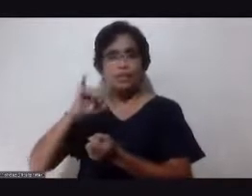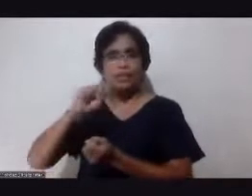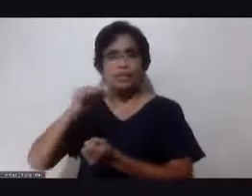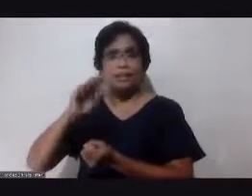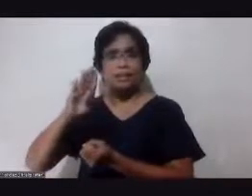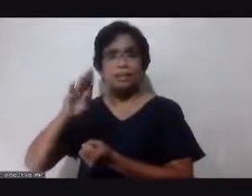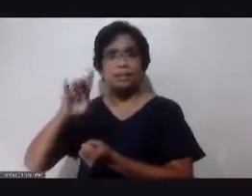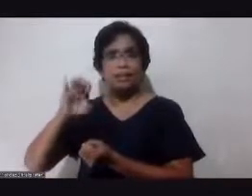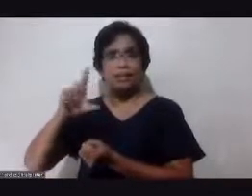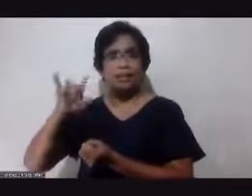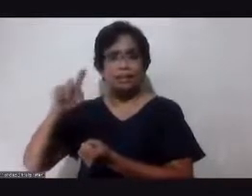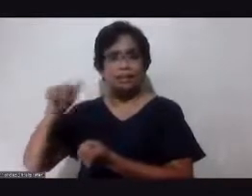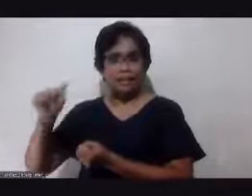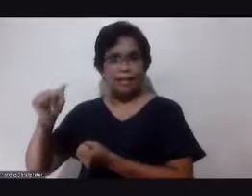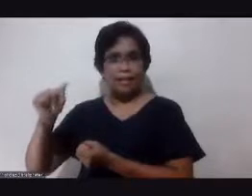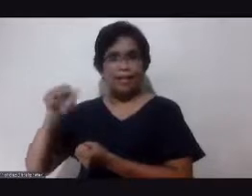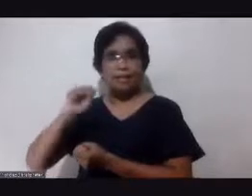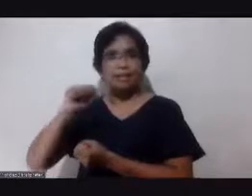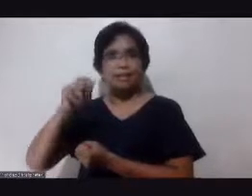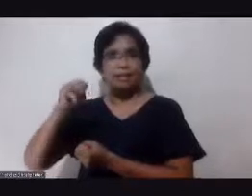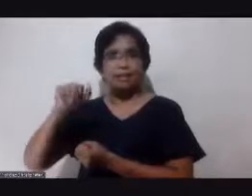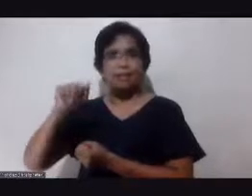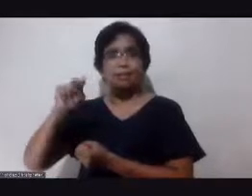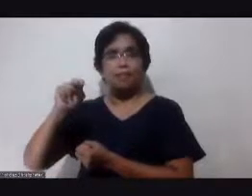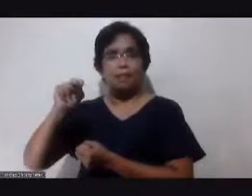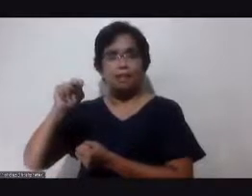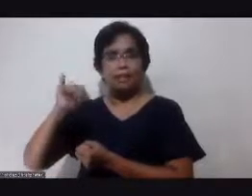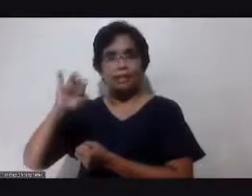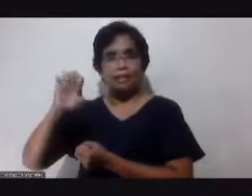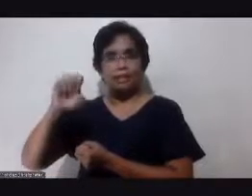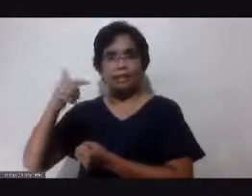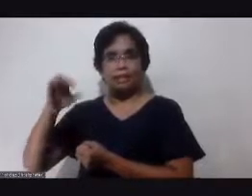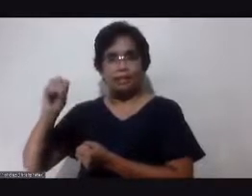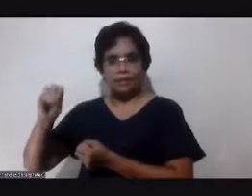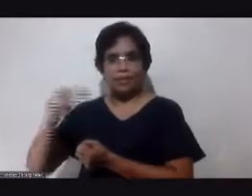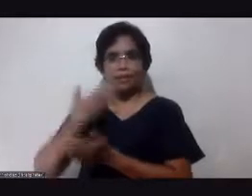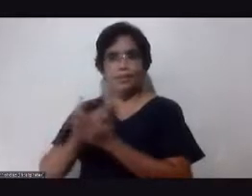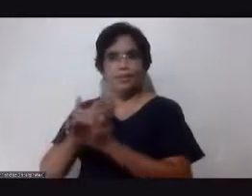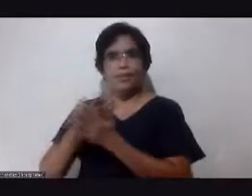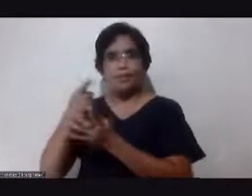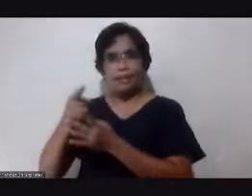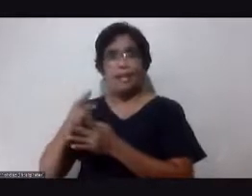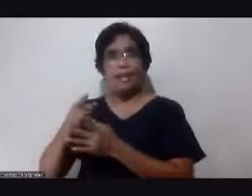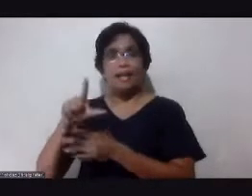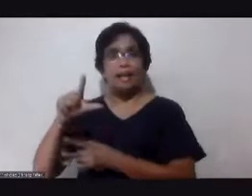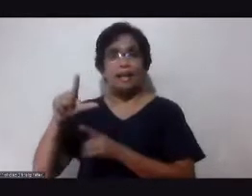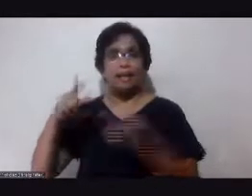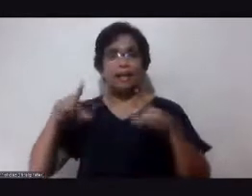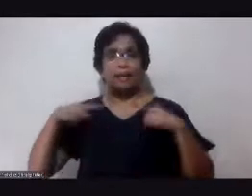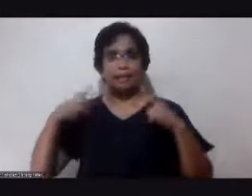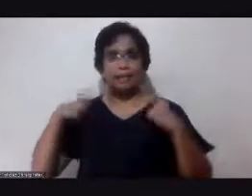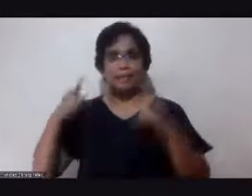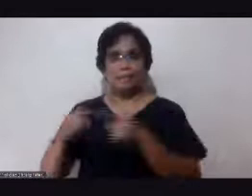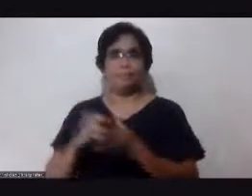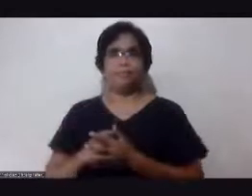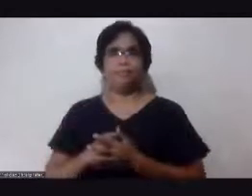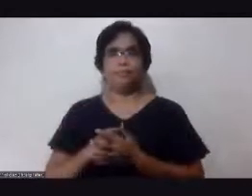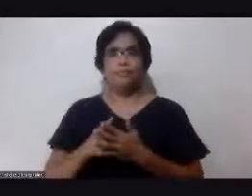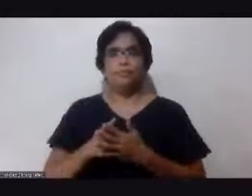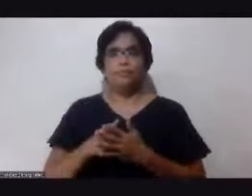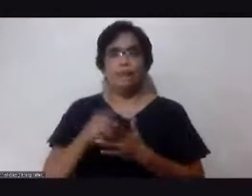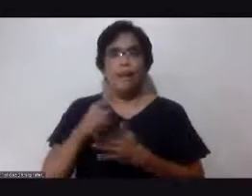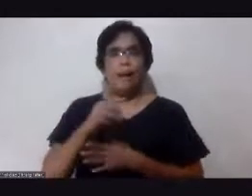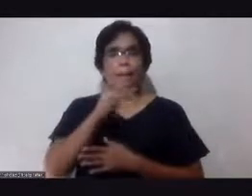na ang ating kaibigan na doktor, ngangyad sa Los Baños, Laguna. Good morning po sa inyo. Si Mami Amada